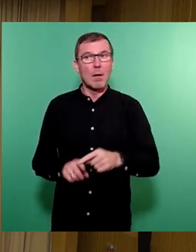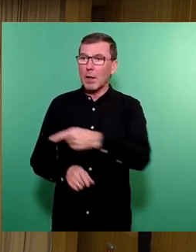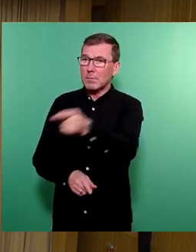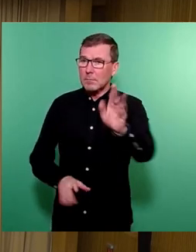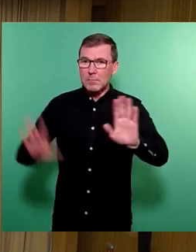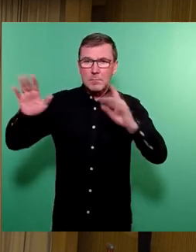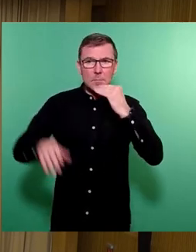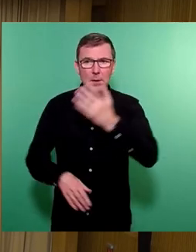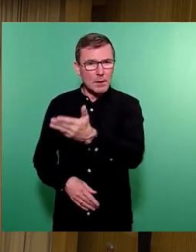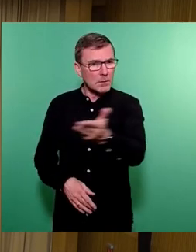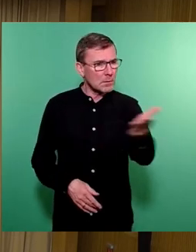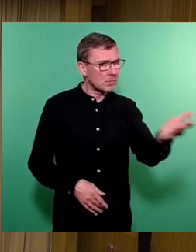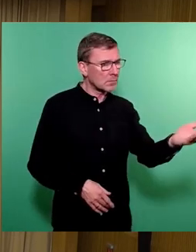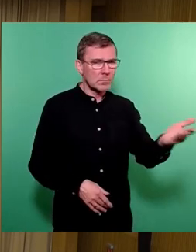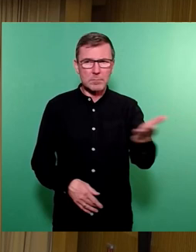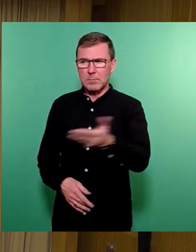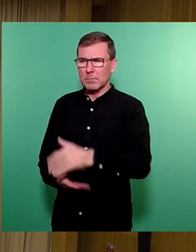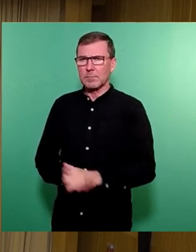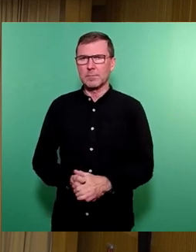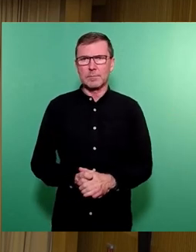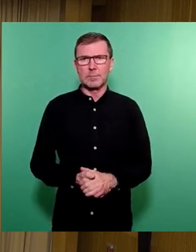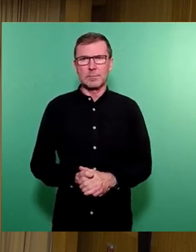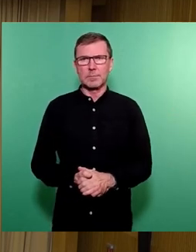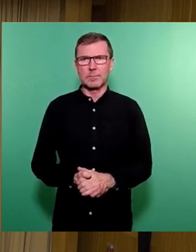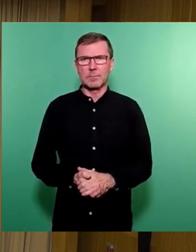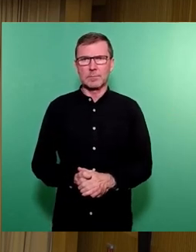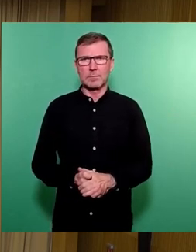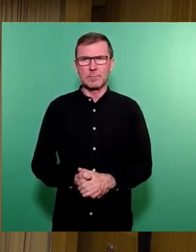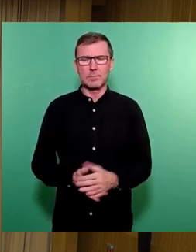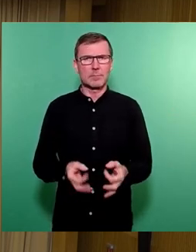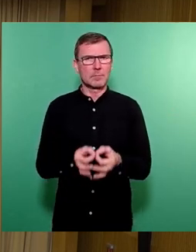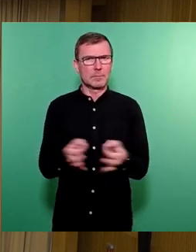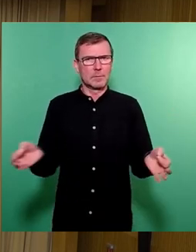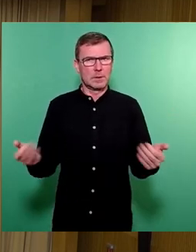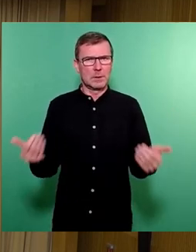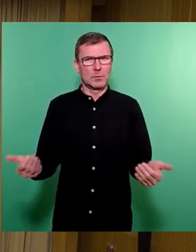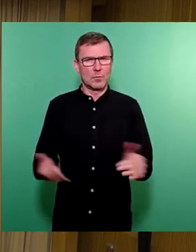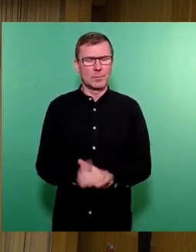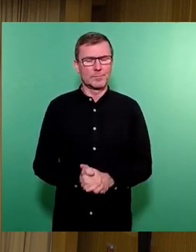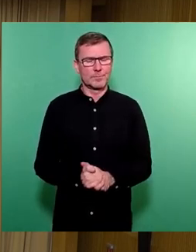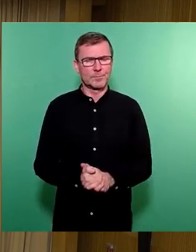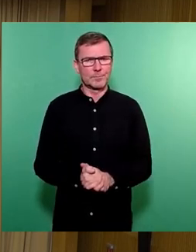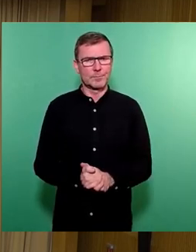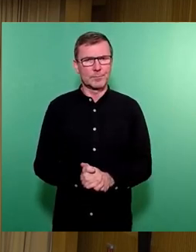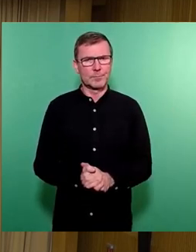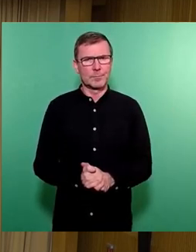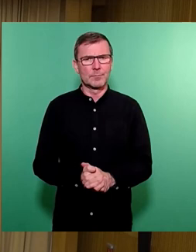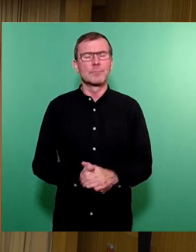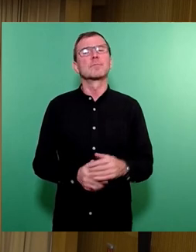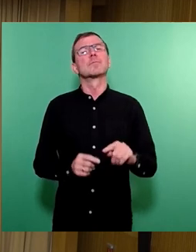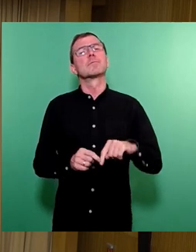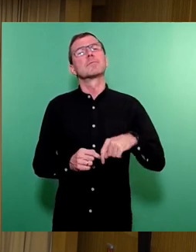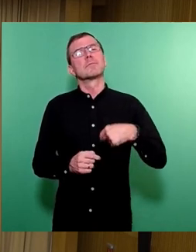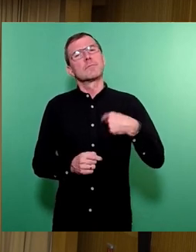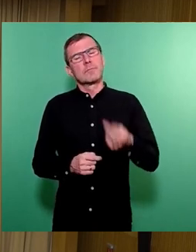Wort aus dem Rat gewünscht. Ist nicht der Fall. Dann kommen wir zur